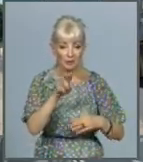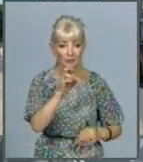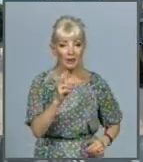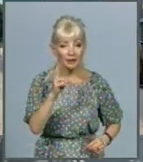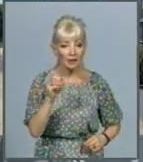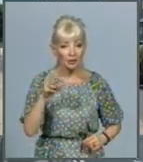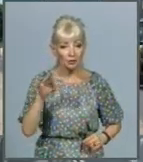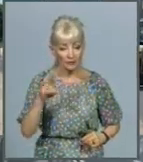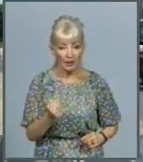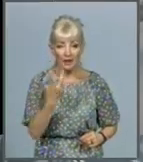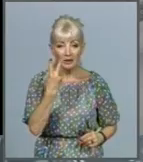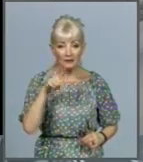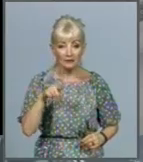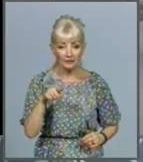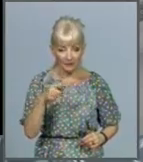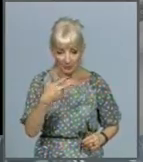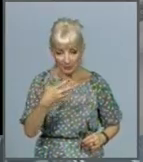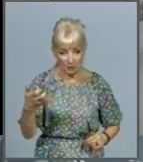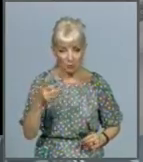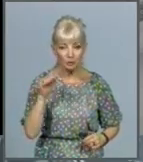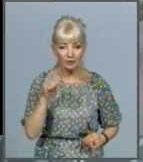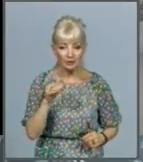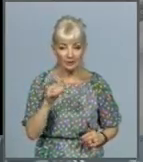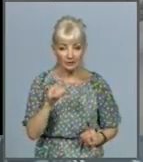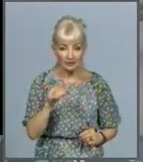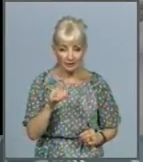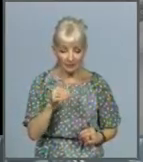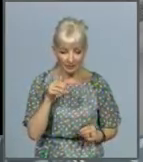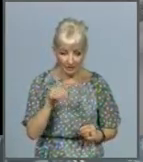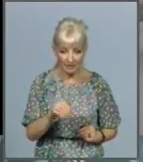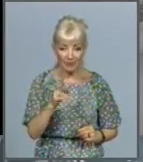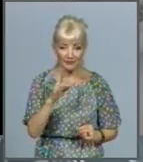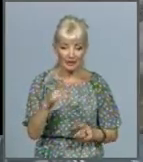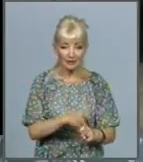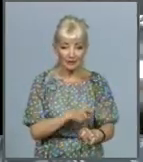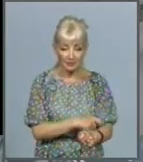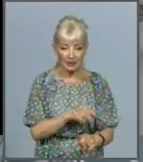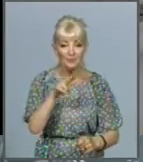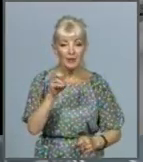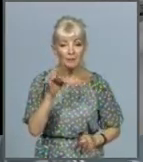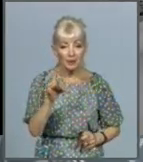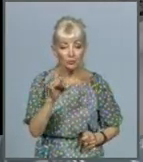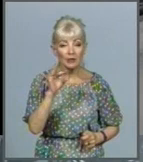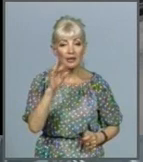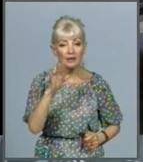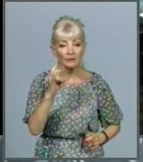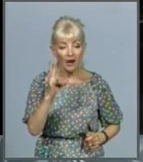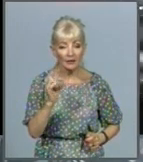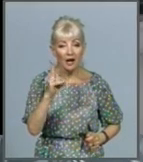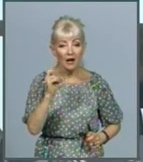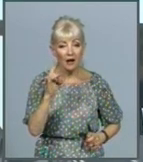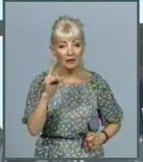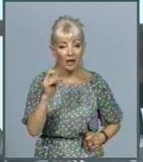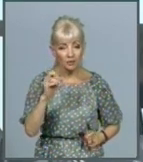метрів квадратних, і по переулку Івана Каркача, около 6 тисяч метрів